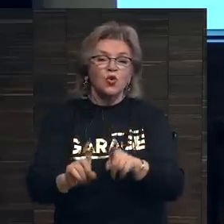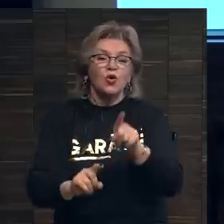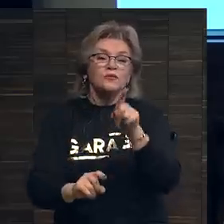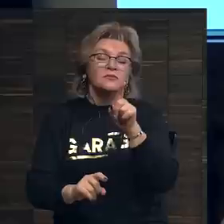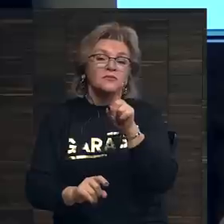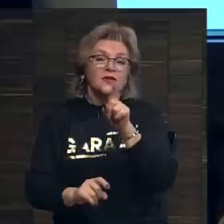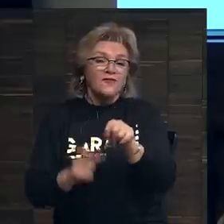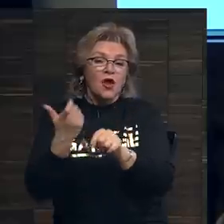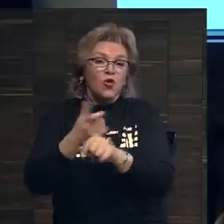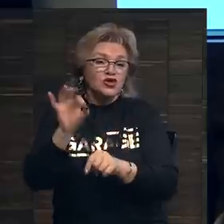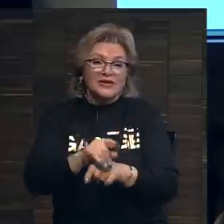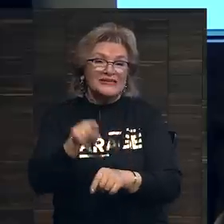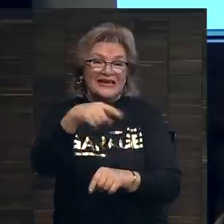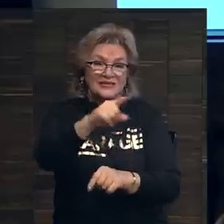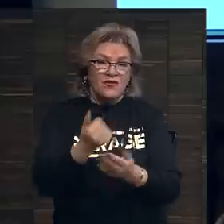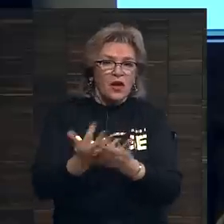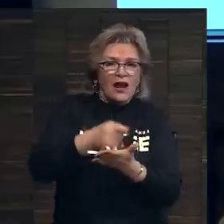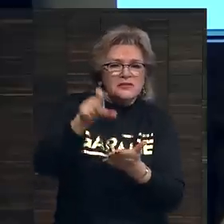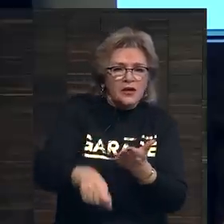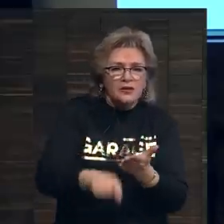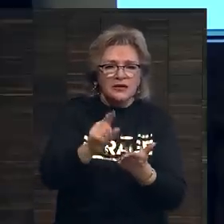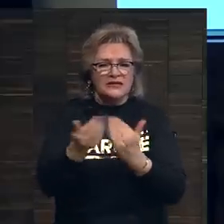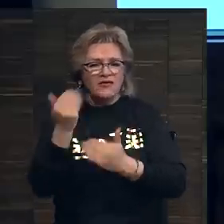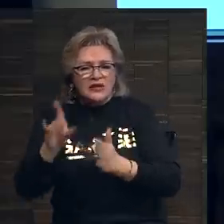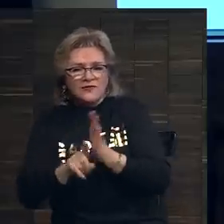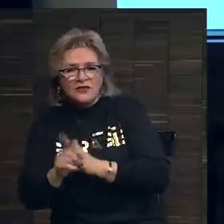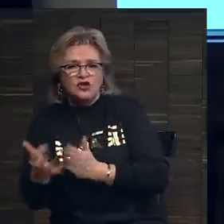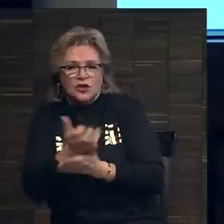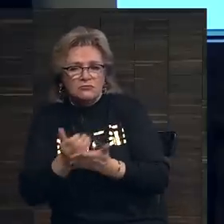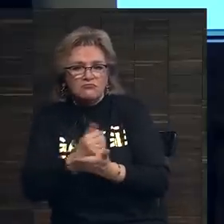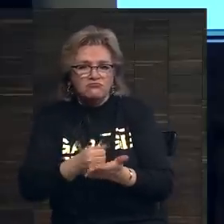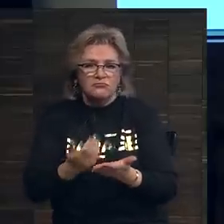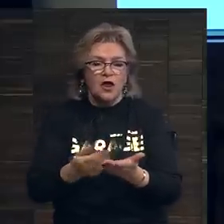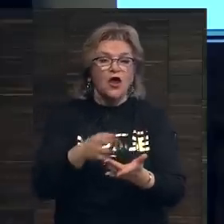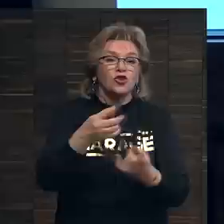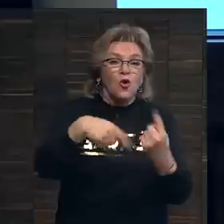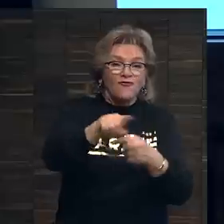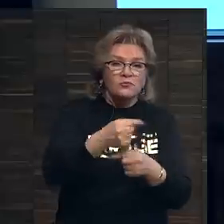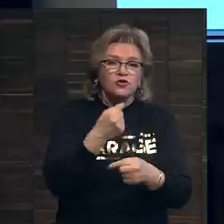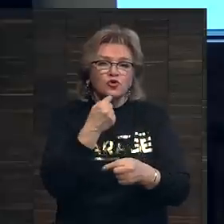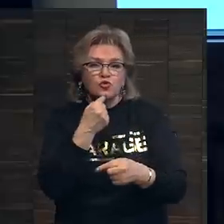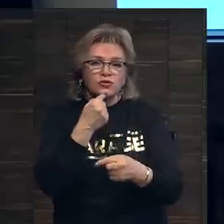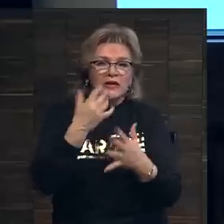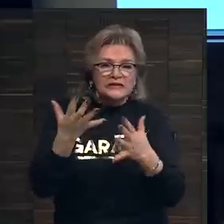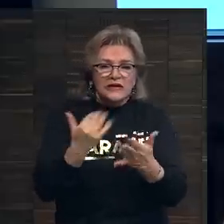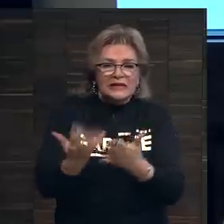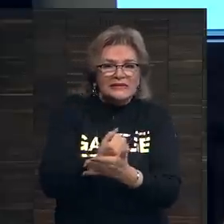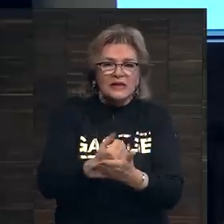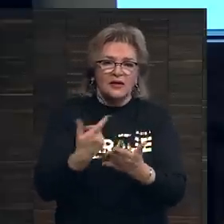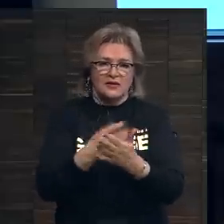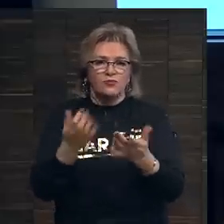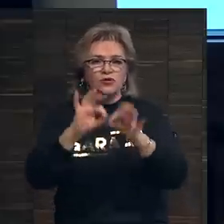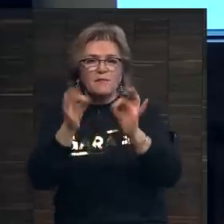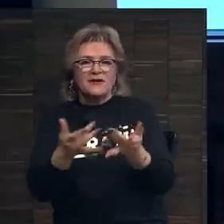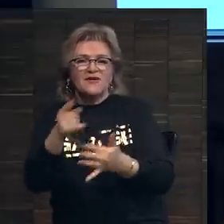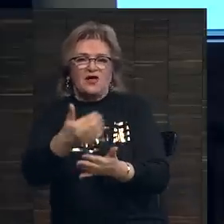очень часто, если вы коллекционер, если вы недавно начали коллекционировать, то вам трудно достать то именно произведение,